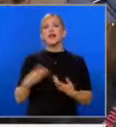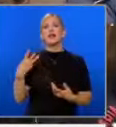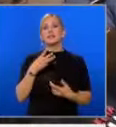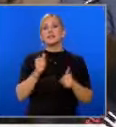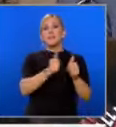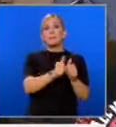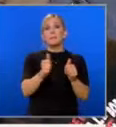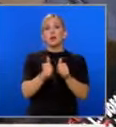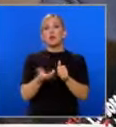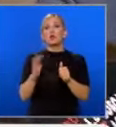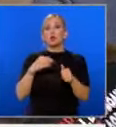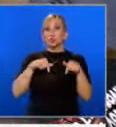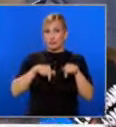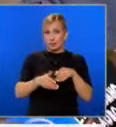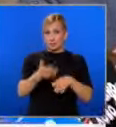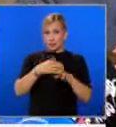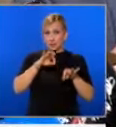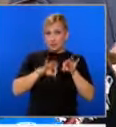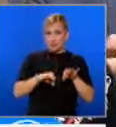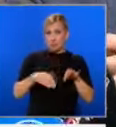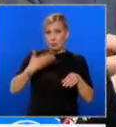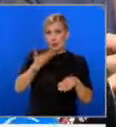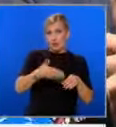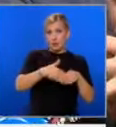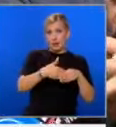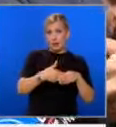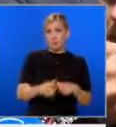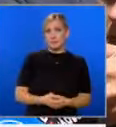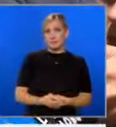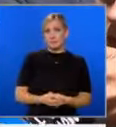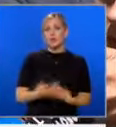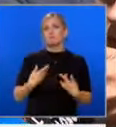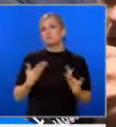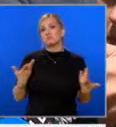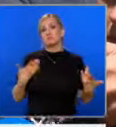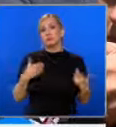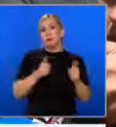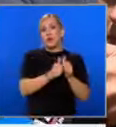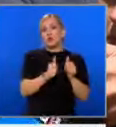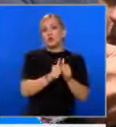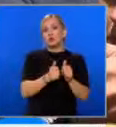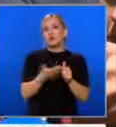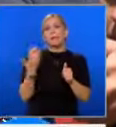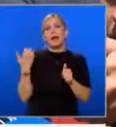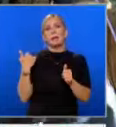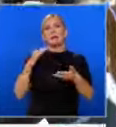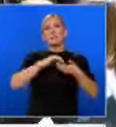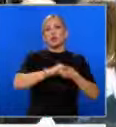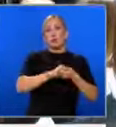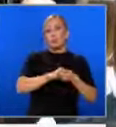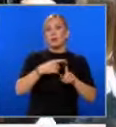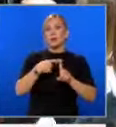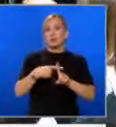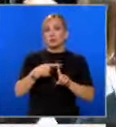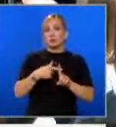партньори? На кого още сега преди изборите подавате ръка? Естествените партньори са тези, които бяхме с глобката. Плюс